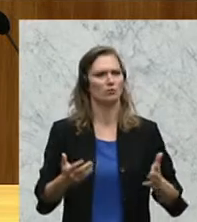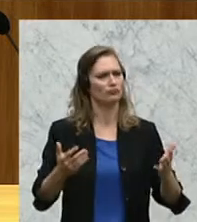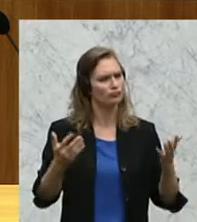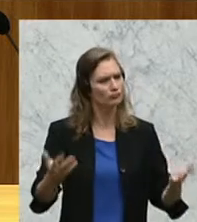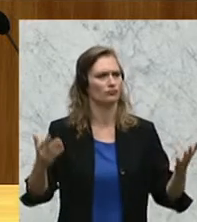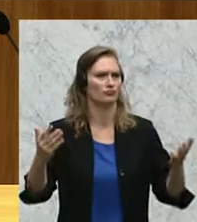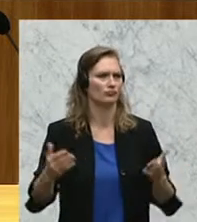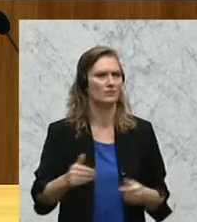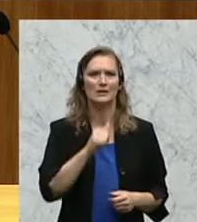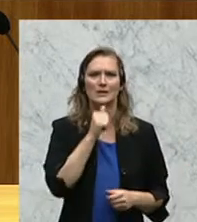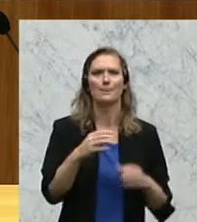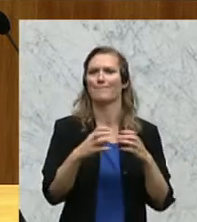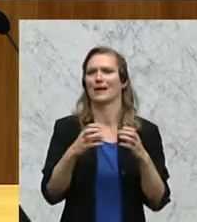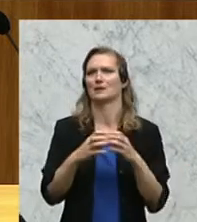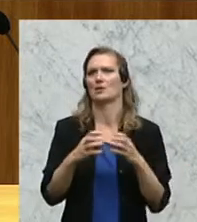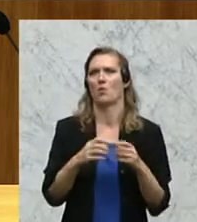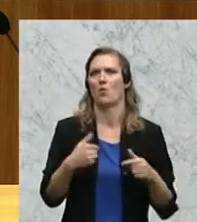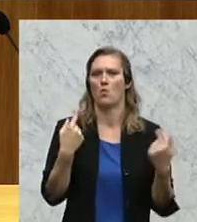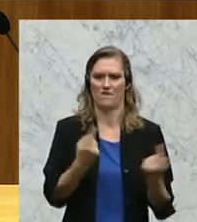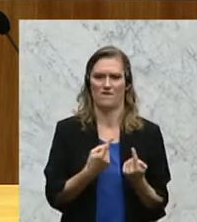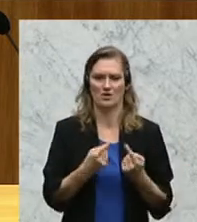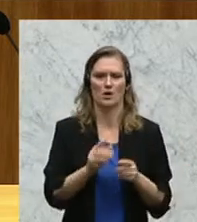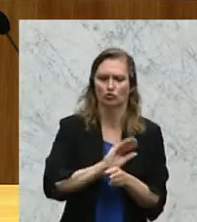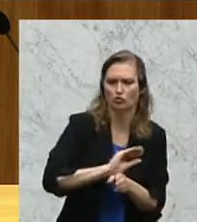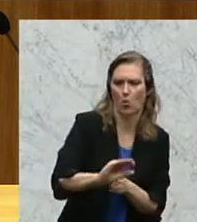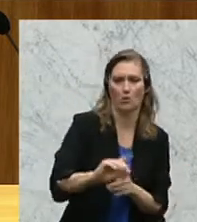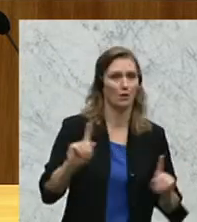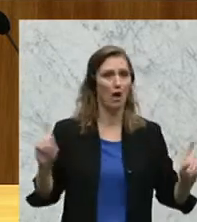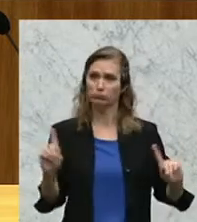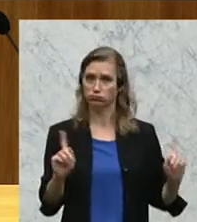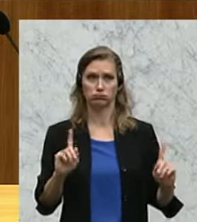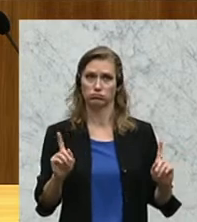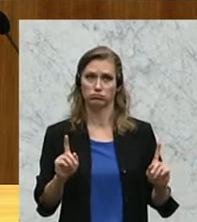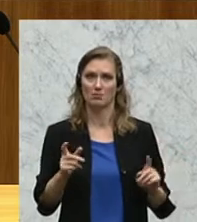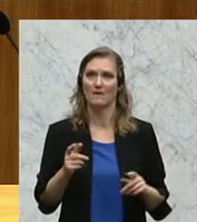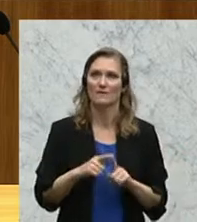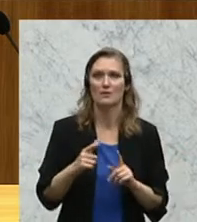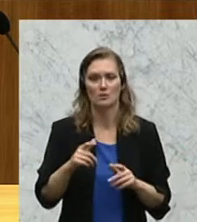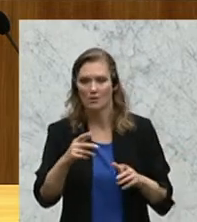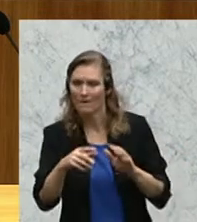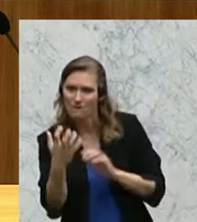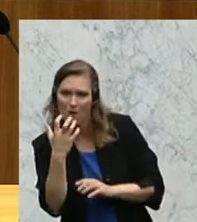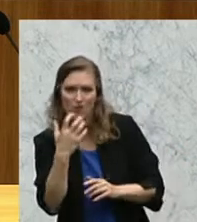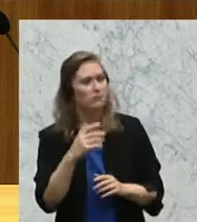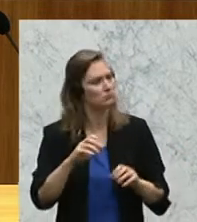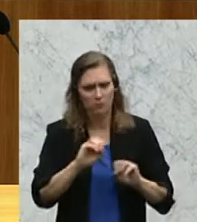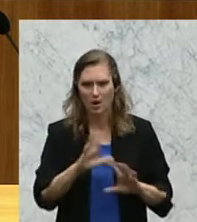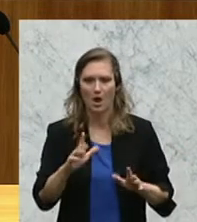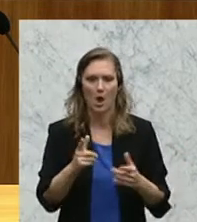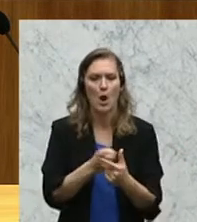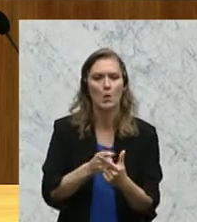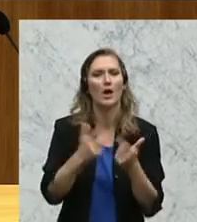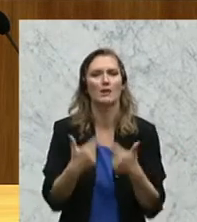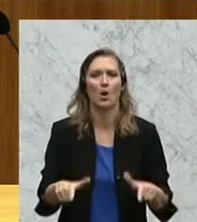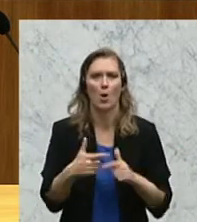nicht das PCD verschont bleibt von irgendwelchen Vorhaltungen, sondern lückenlos aufgeklärt wird.